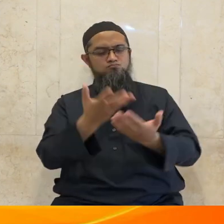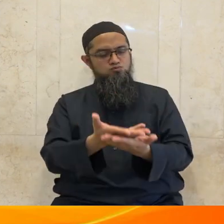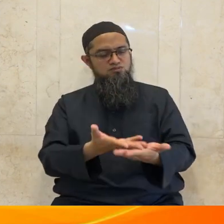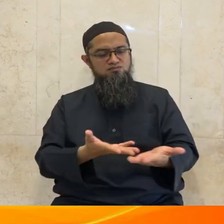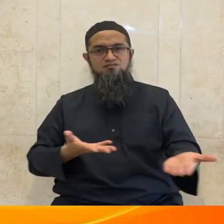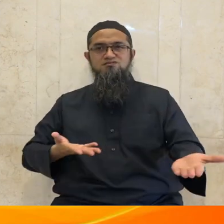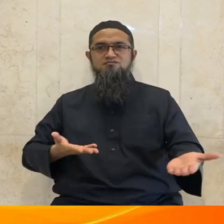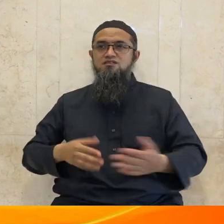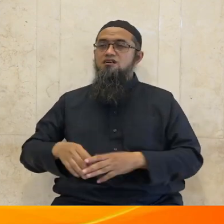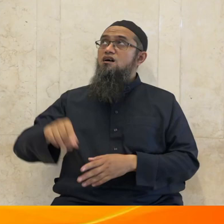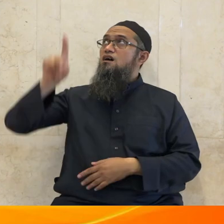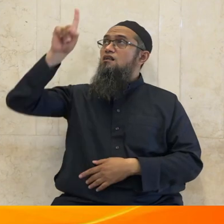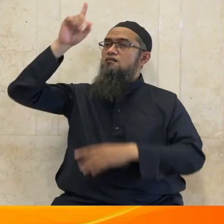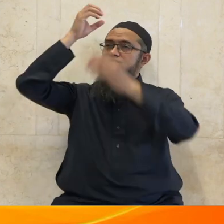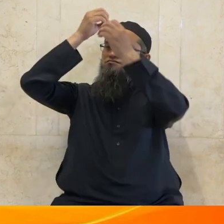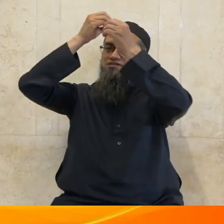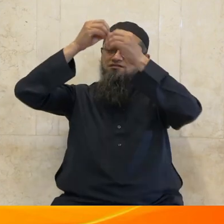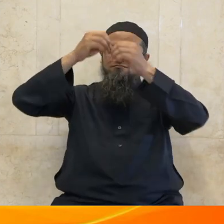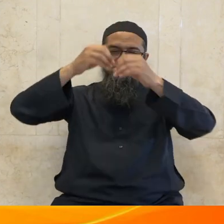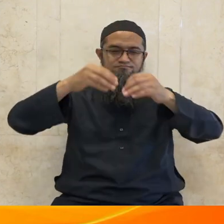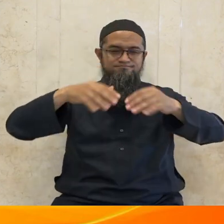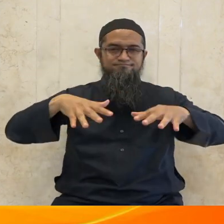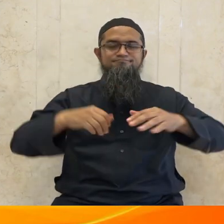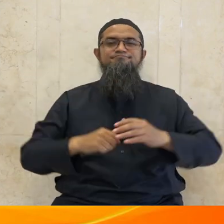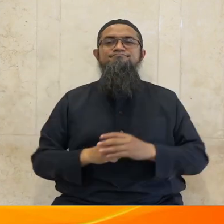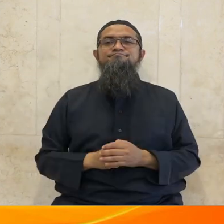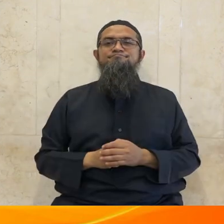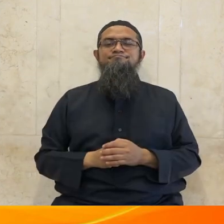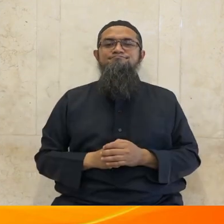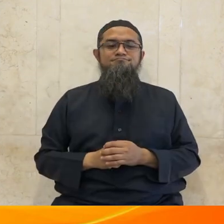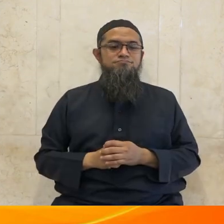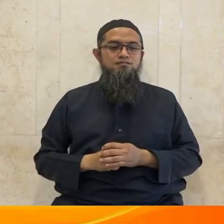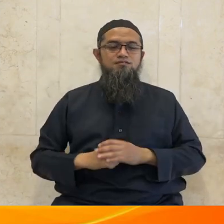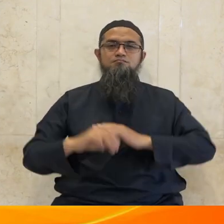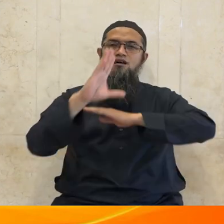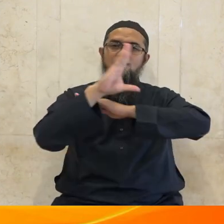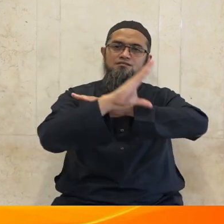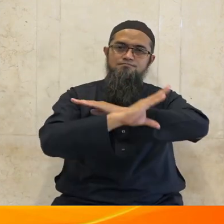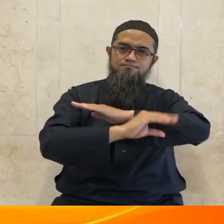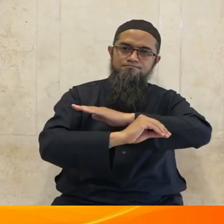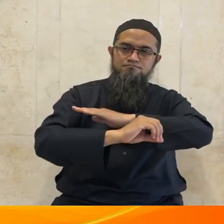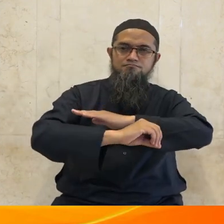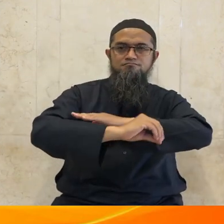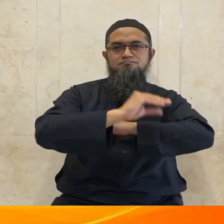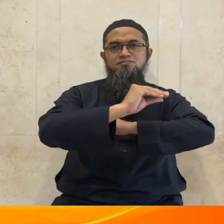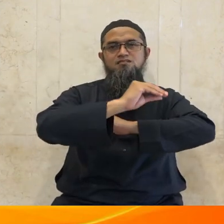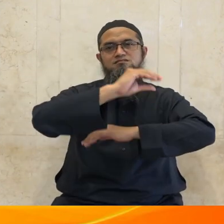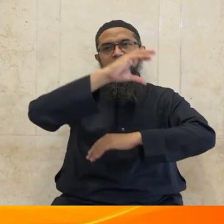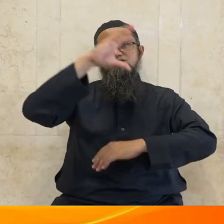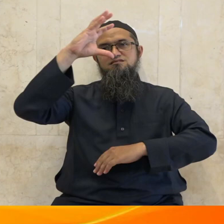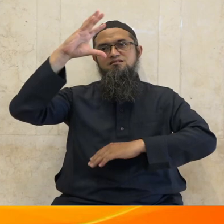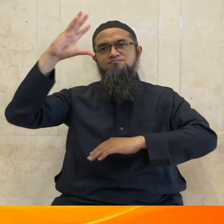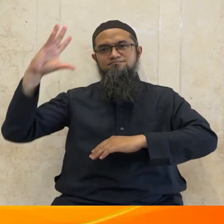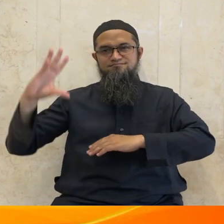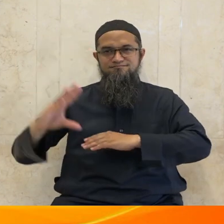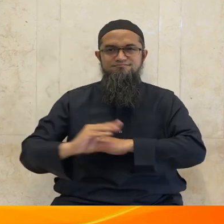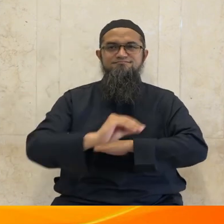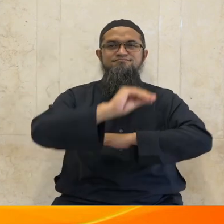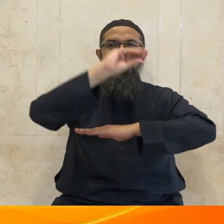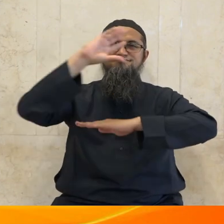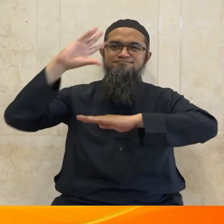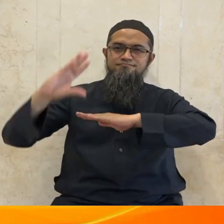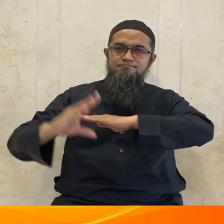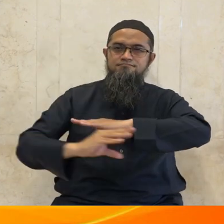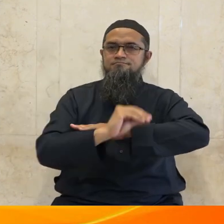bumi dan silih bergantinya malam dan siang terdapat tanda-tanda bagi ulul albah dalam ayat